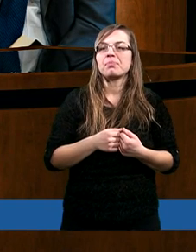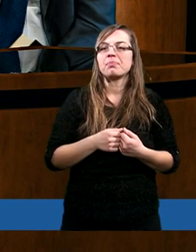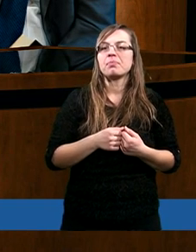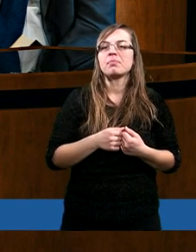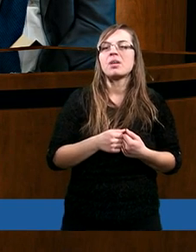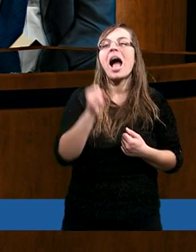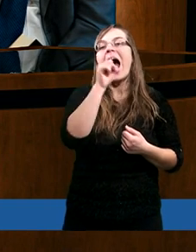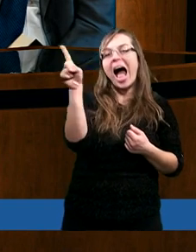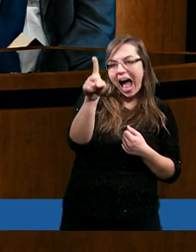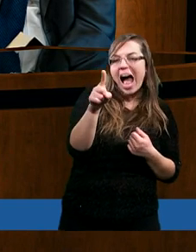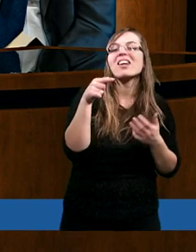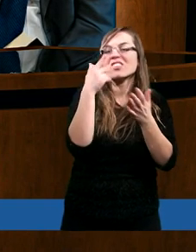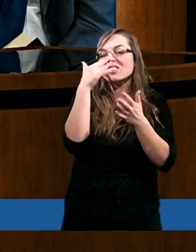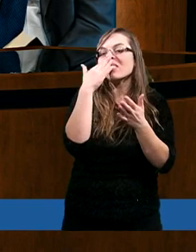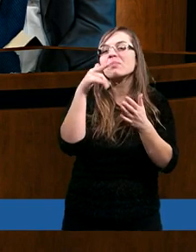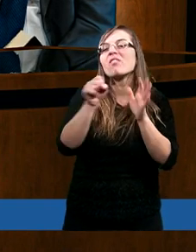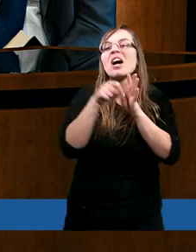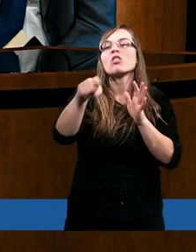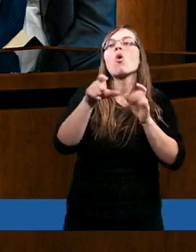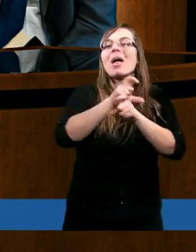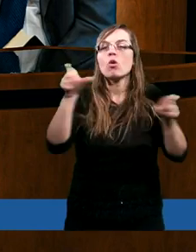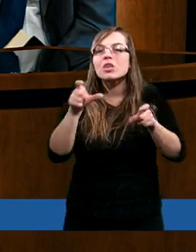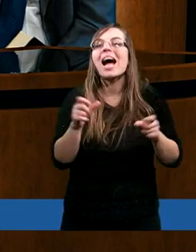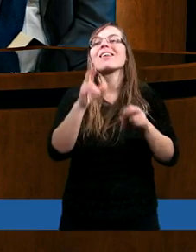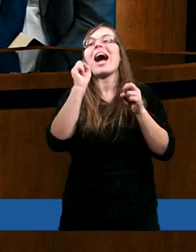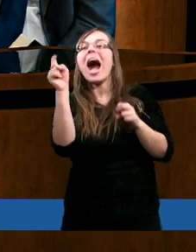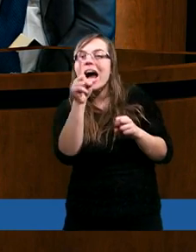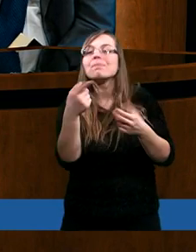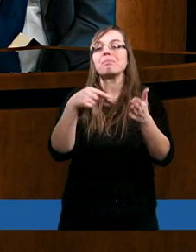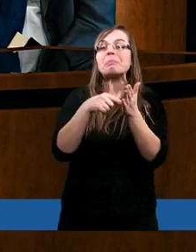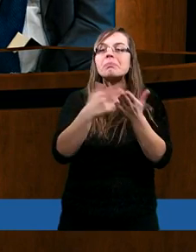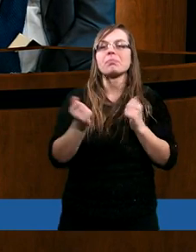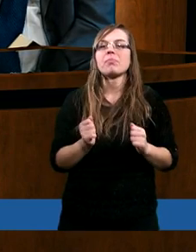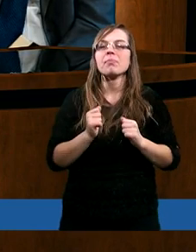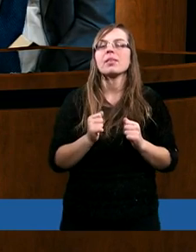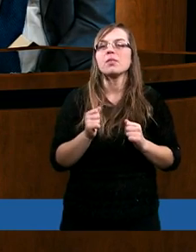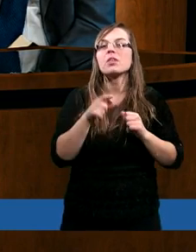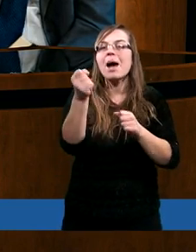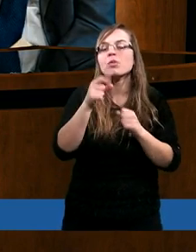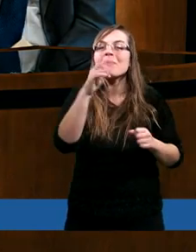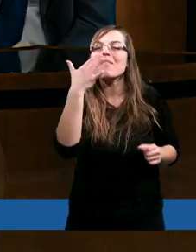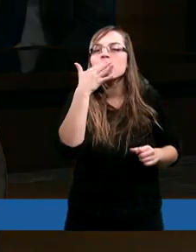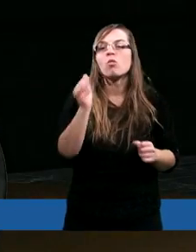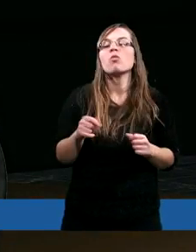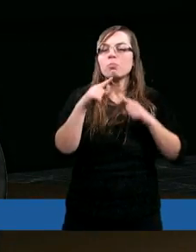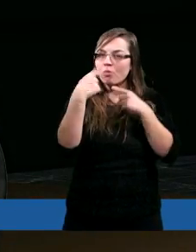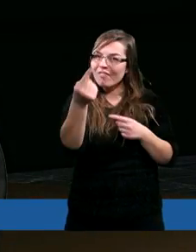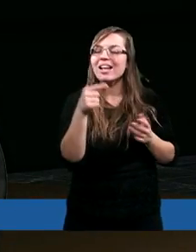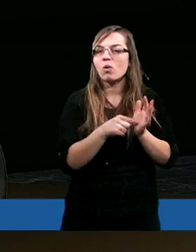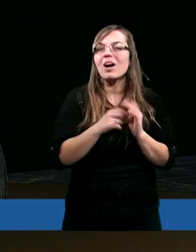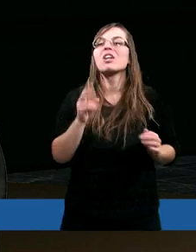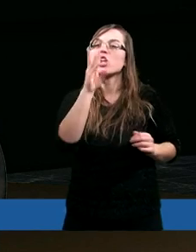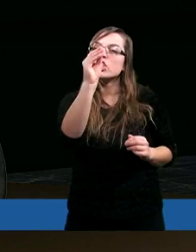No aż chyba do tego czasu, o którym też apostoł Paweł powiedział,